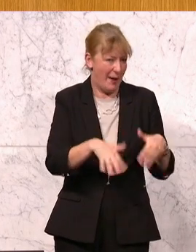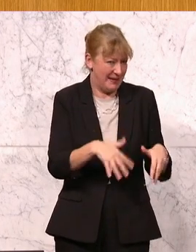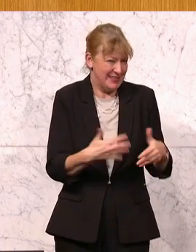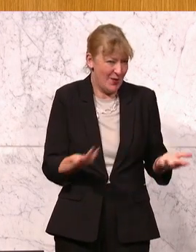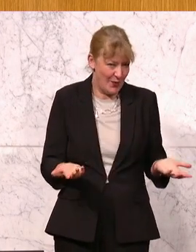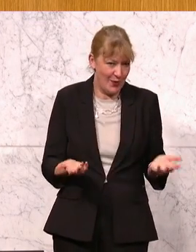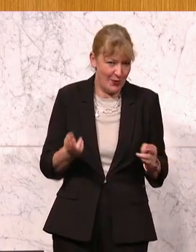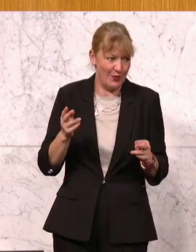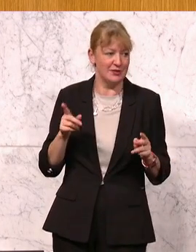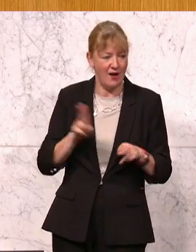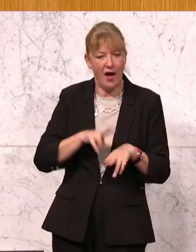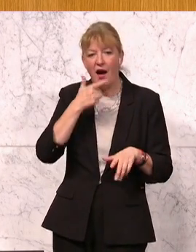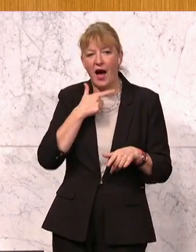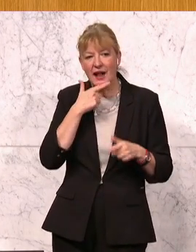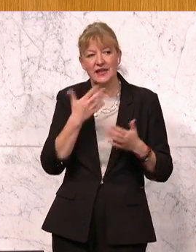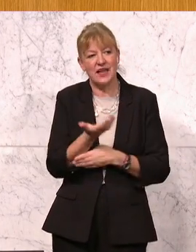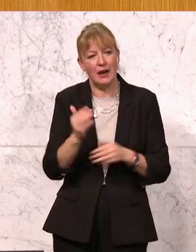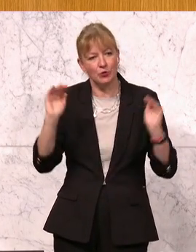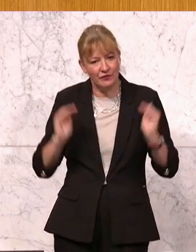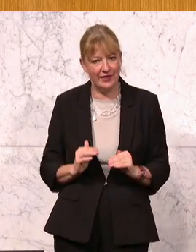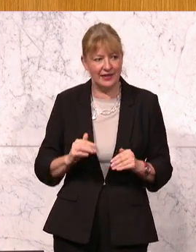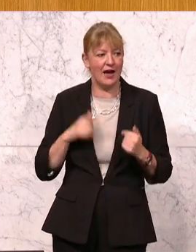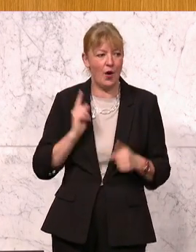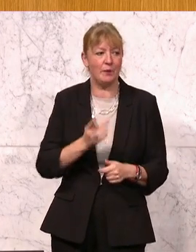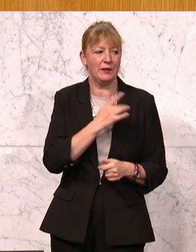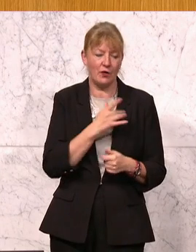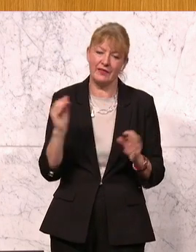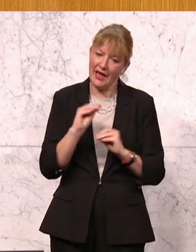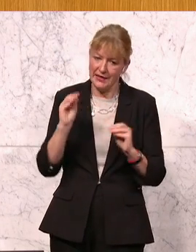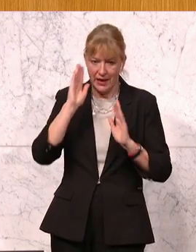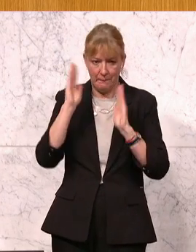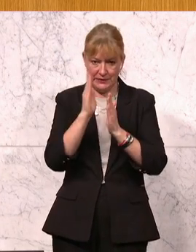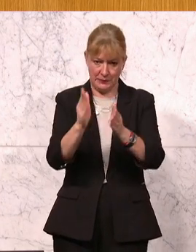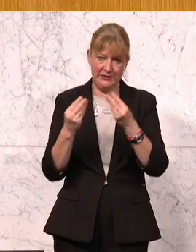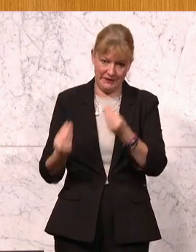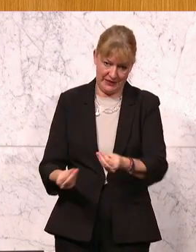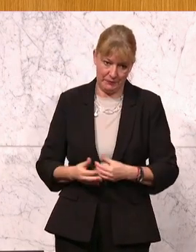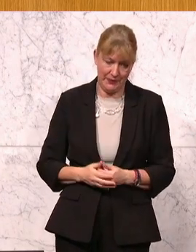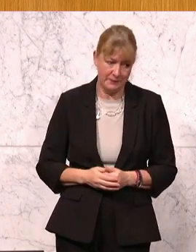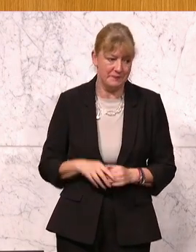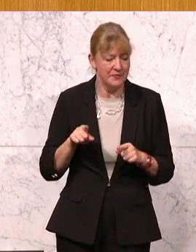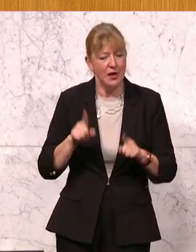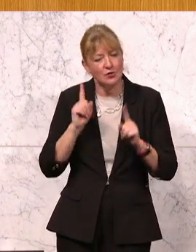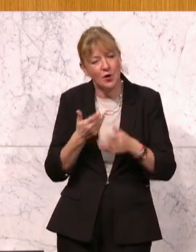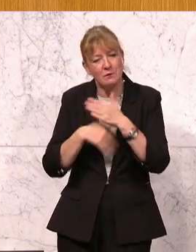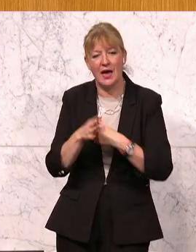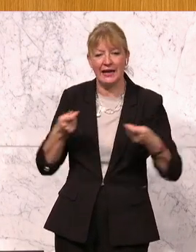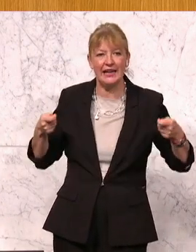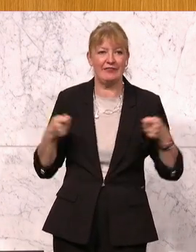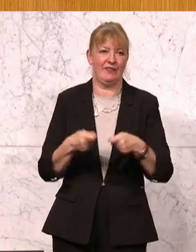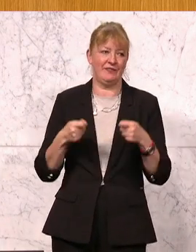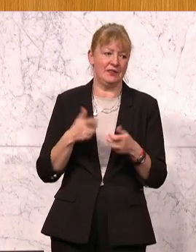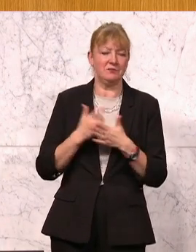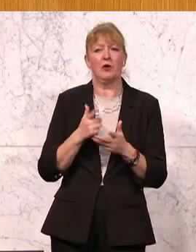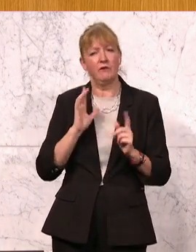haben. Wir würden Altersarmut verringern und Betroffenen eine echte Perspektive geben. Hier mehr Mittel einzusetzen würde sich also